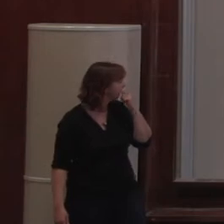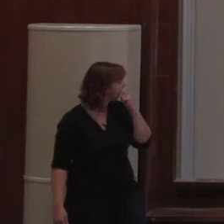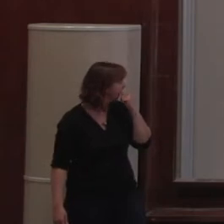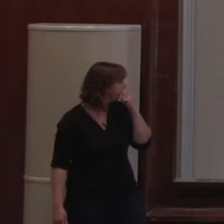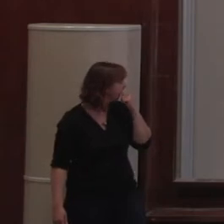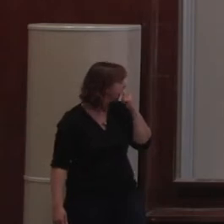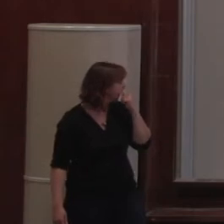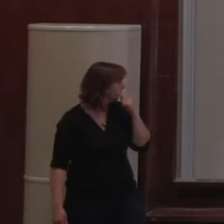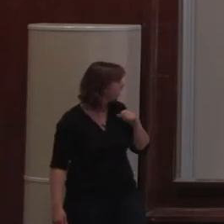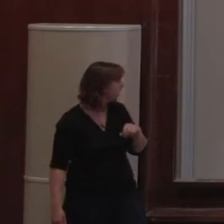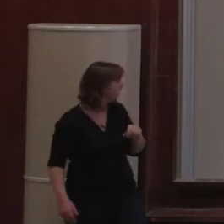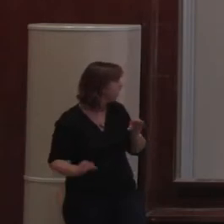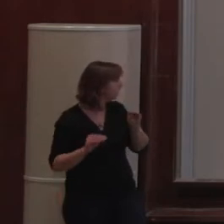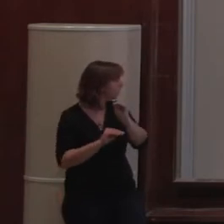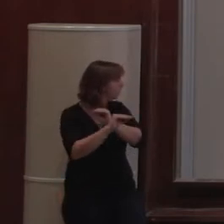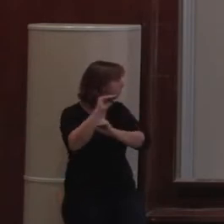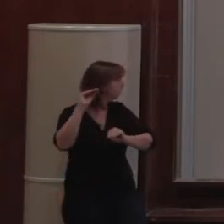déplacer. Allez.